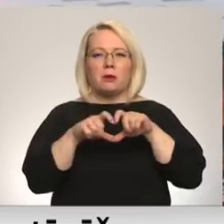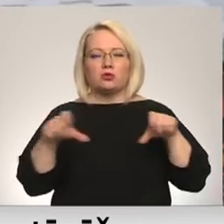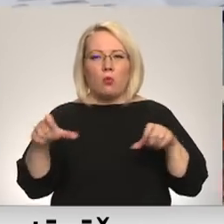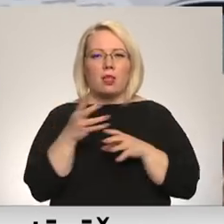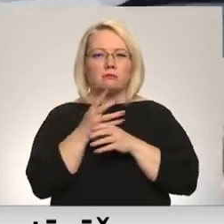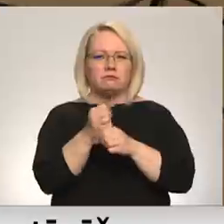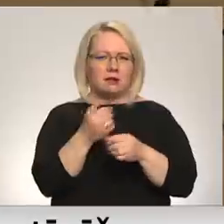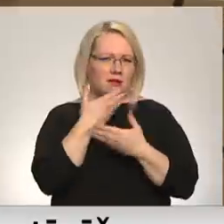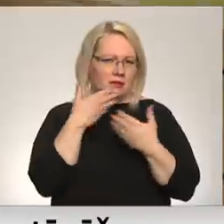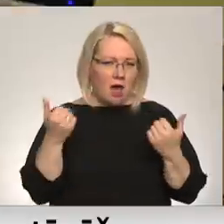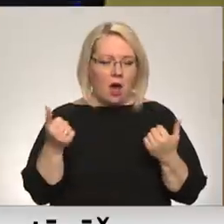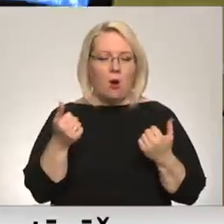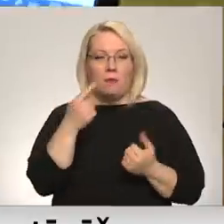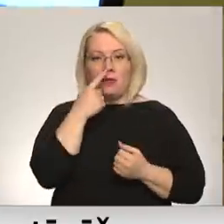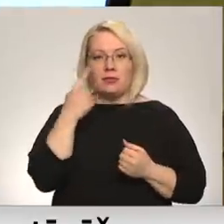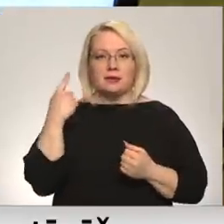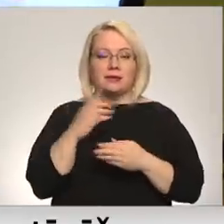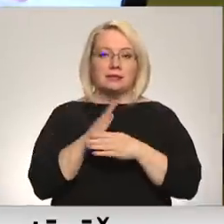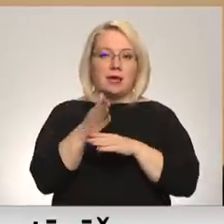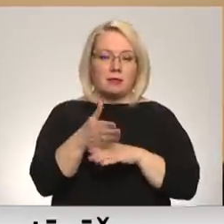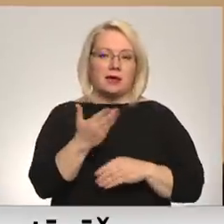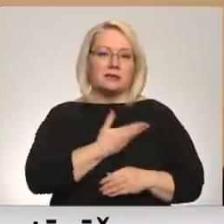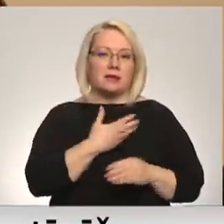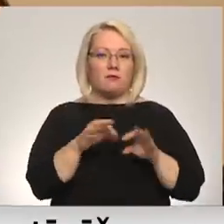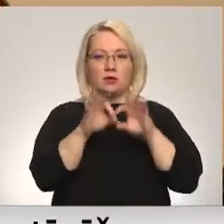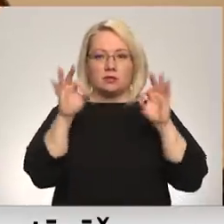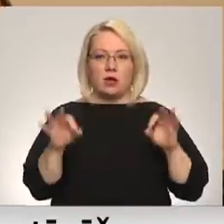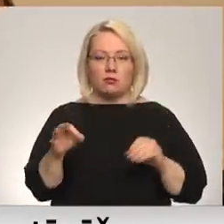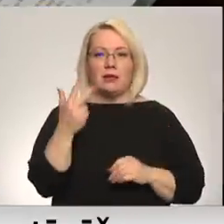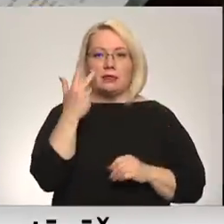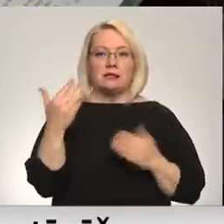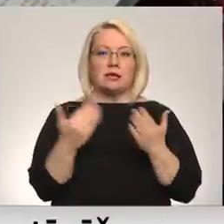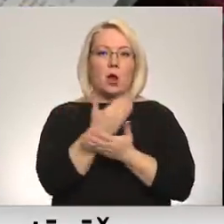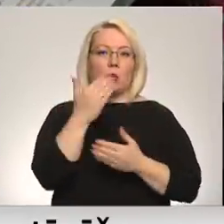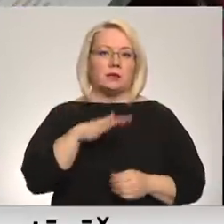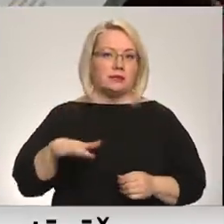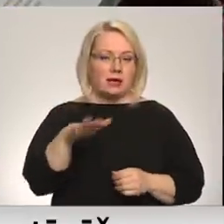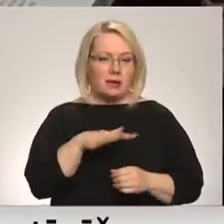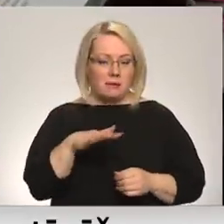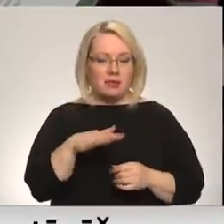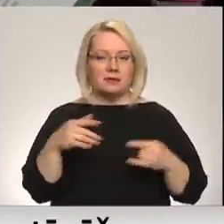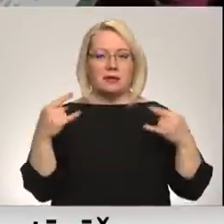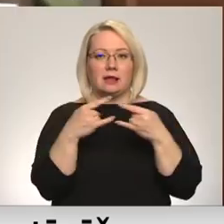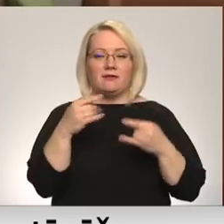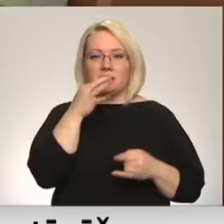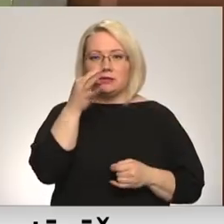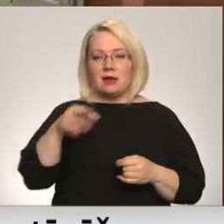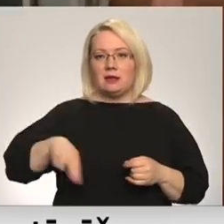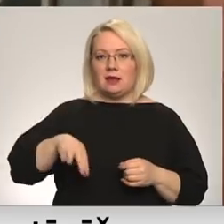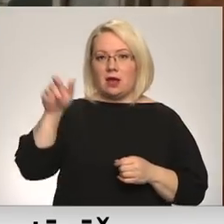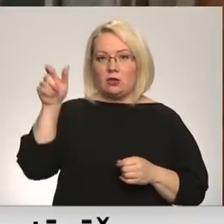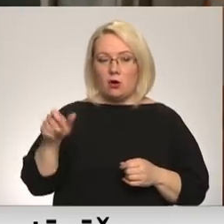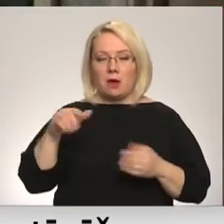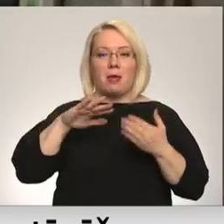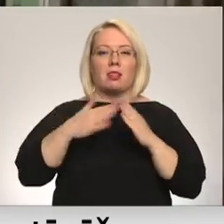samazināties. Turklāt nesen ciemetā dzīvot sākušas trīs jaunas ģimenes. Rednei vēstāsta direktori. Taču lauku